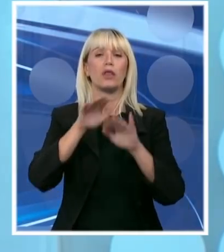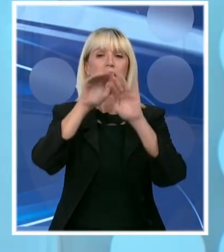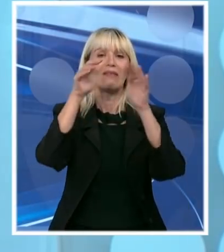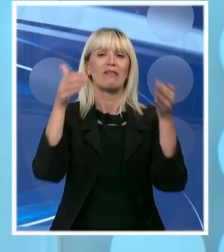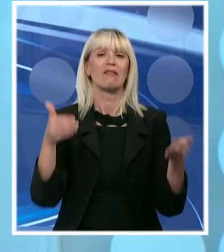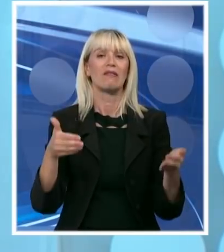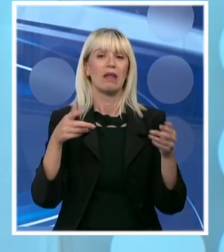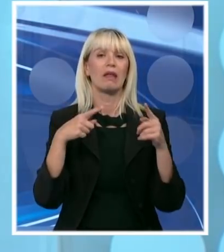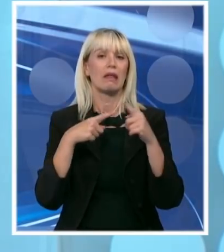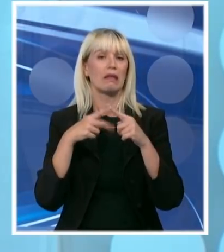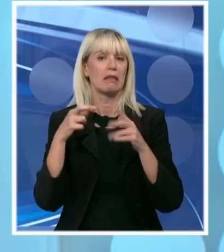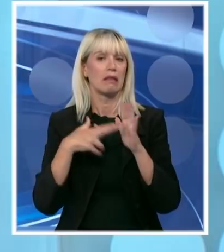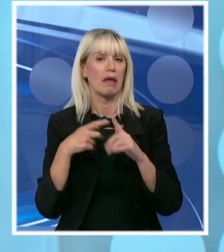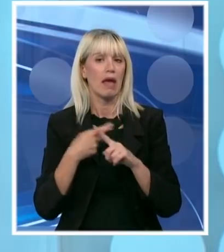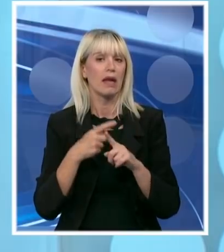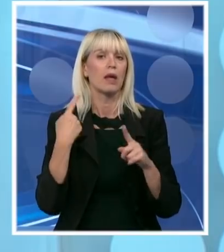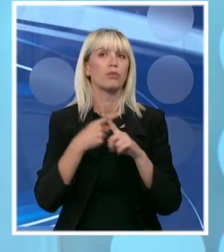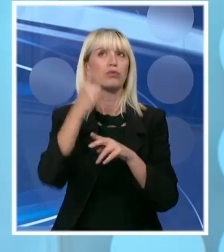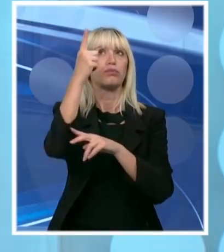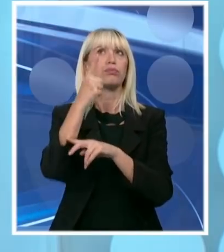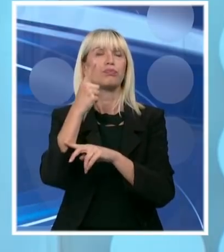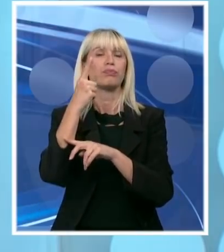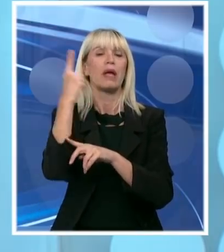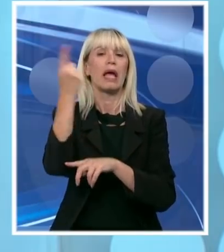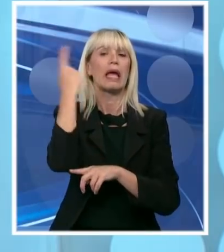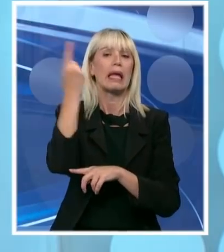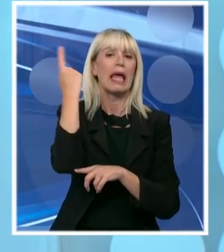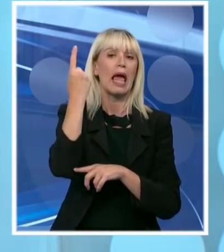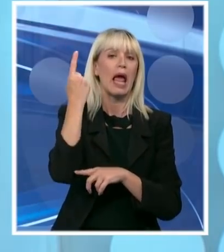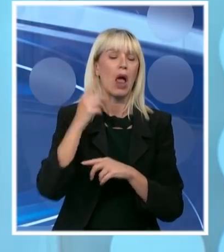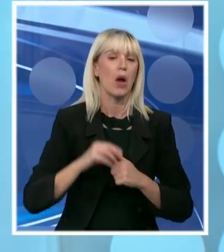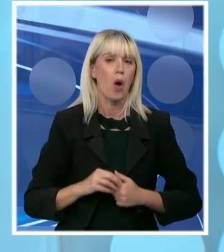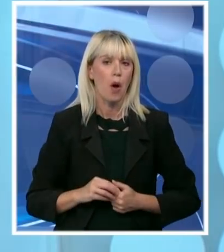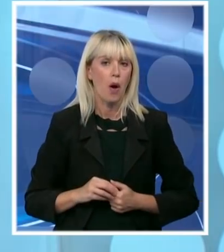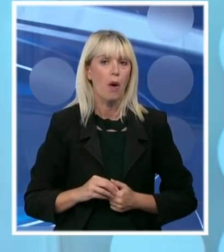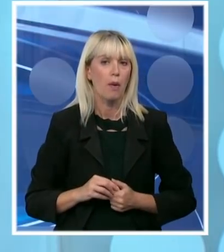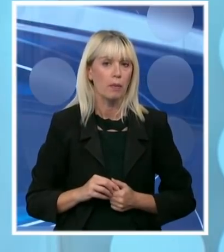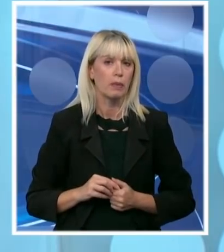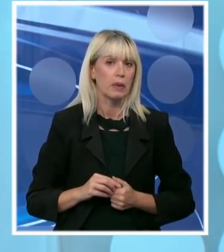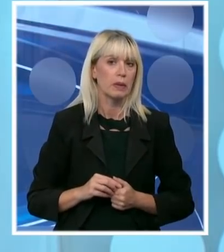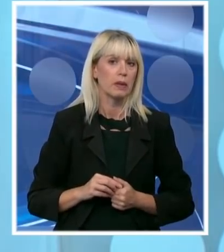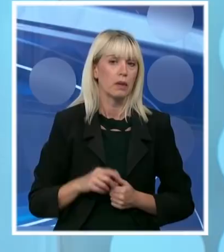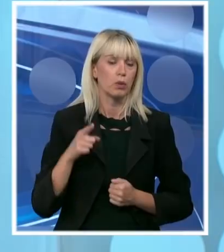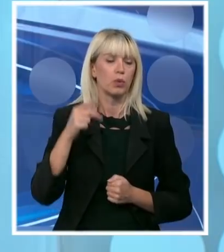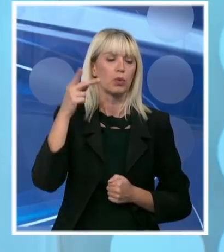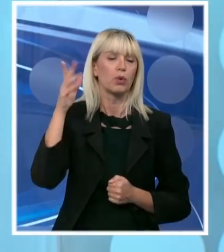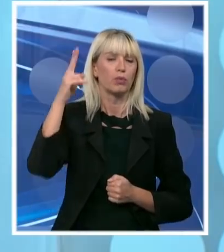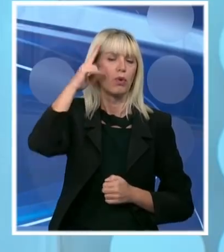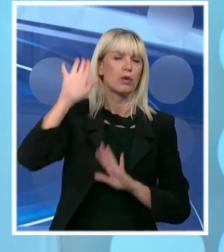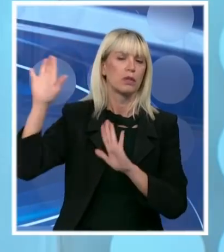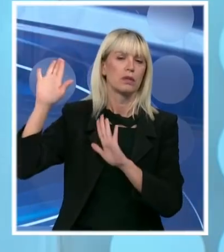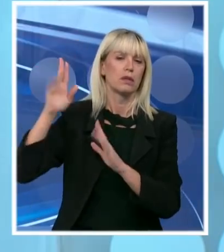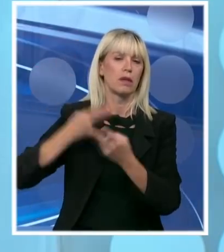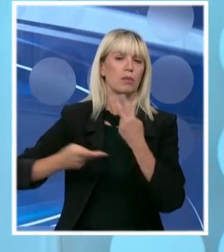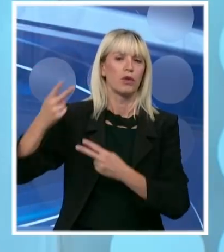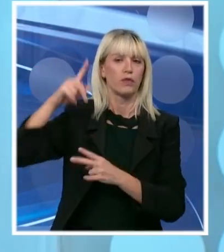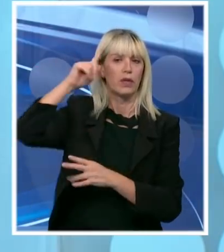protivoklopnih vozila i za uništenje helikoptara niskoletećih aviona Stingere. Dakle, to je ono što i inače poznato Nemečko oružje kao i